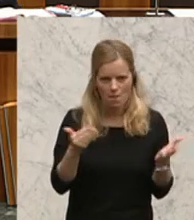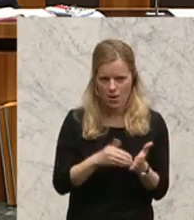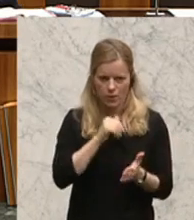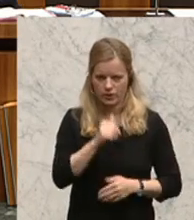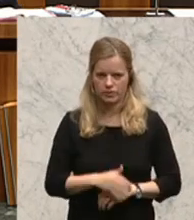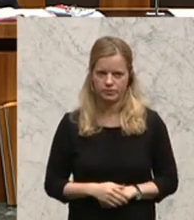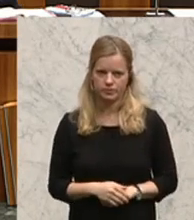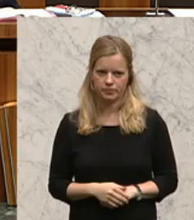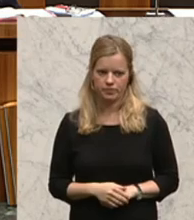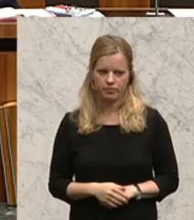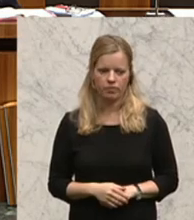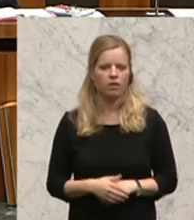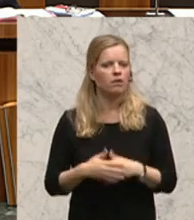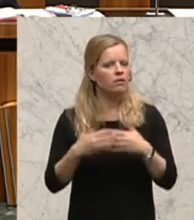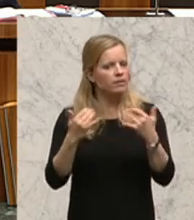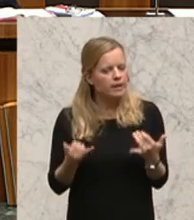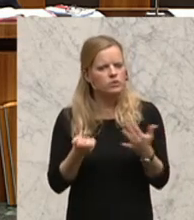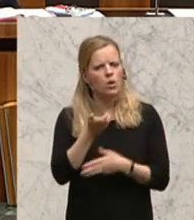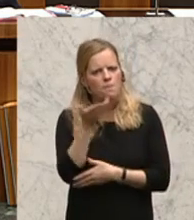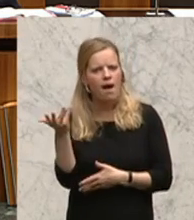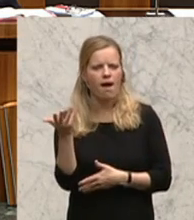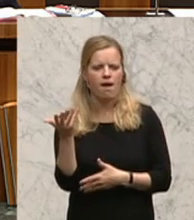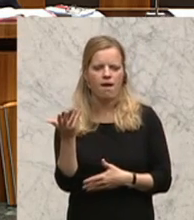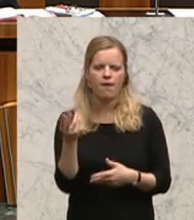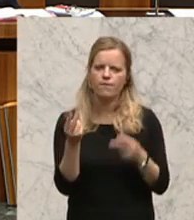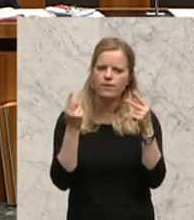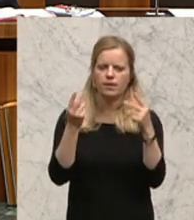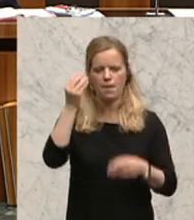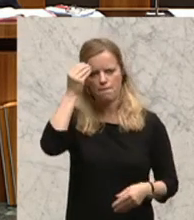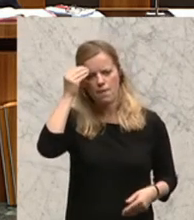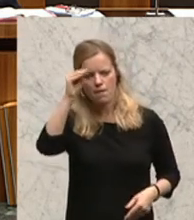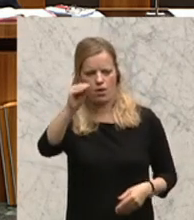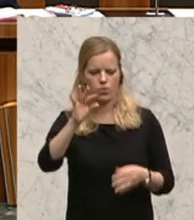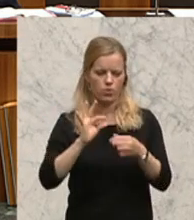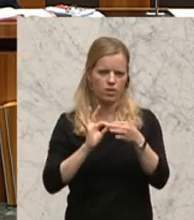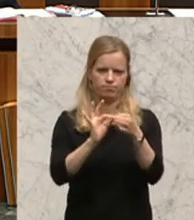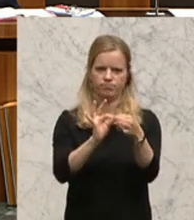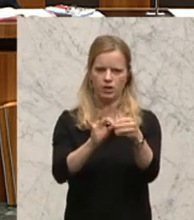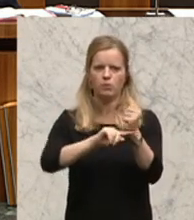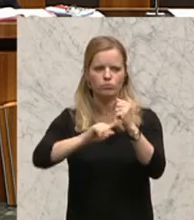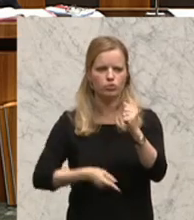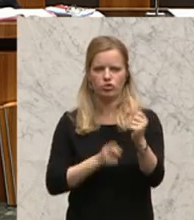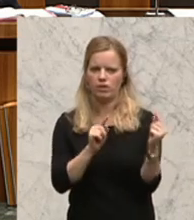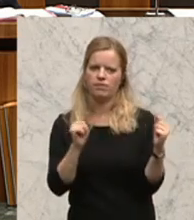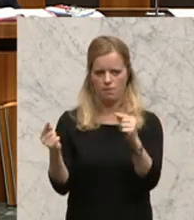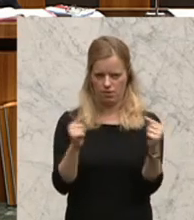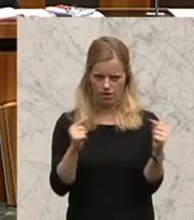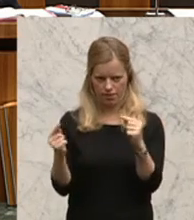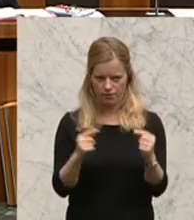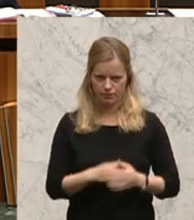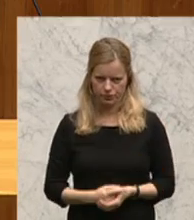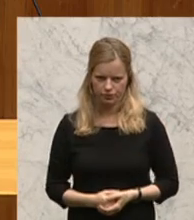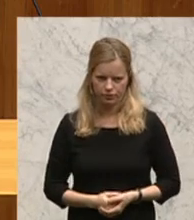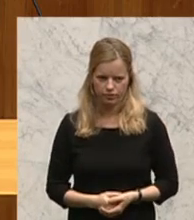Lassen Sie mich ein paar grundsätzliche Bemerkungen noch machen zum Thema Budgetdebatte. Nachdem wir diese in die